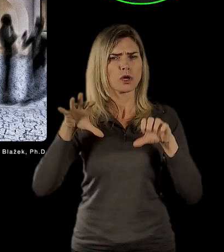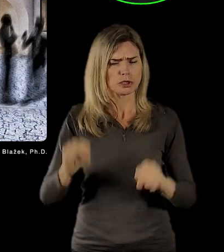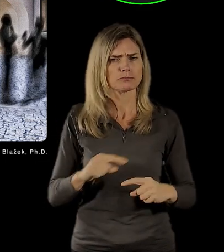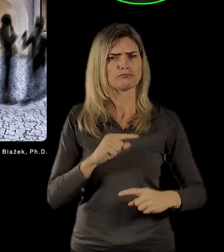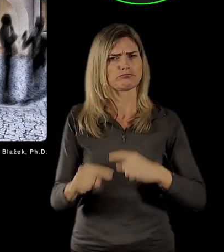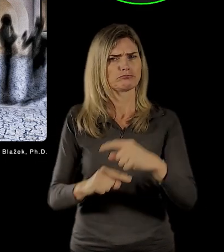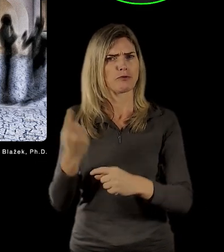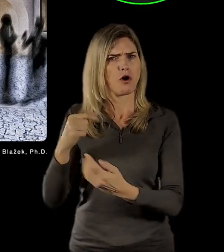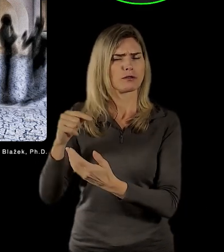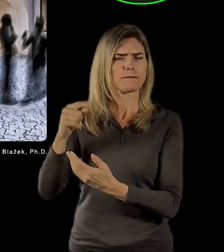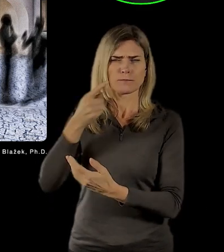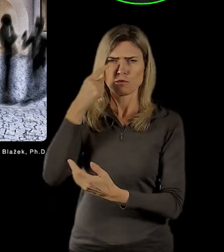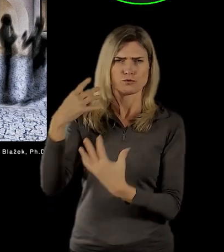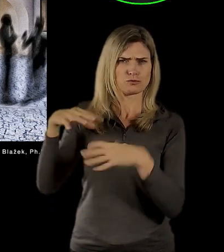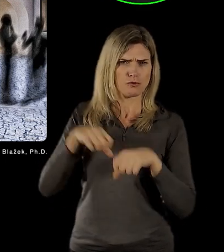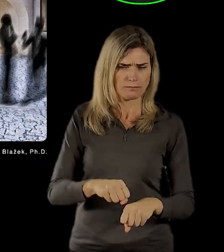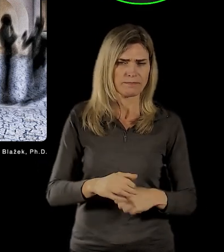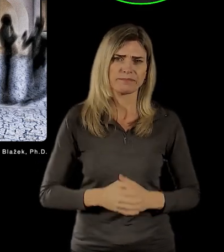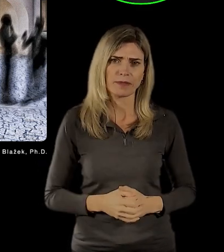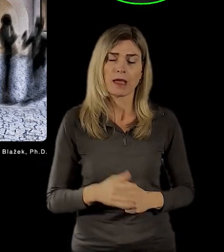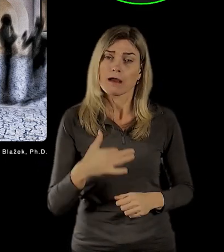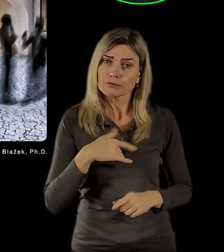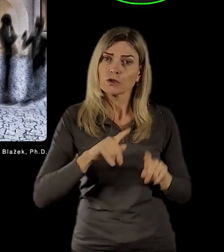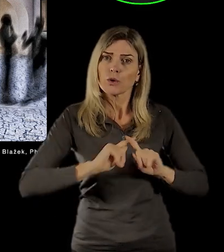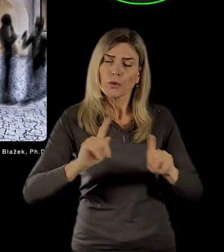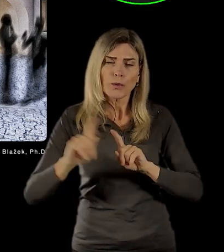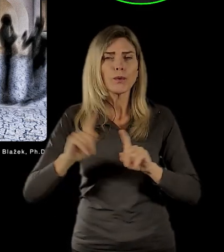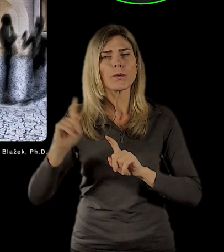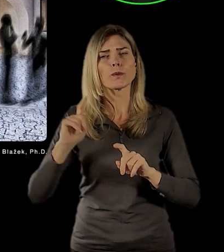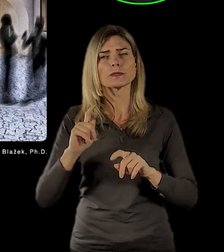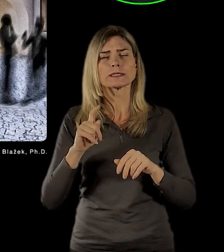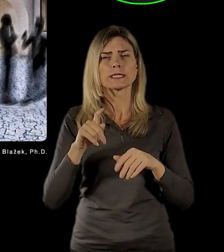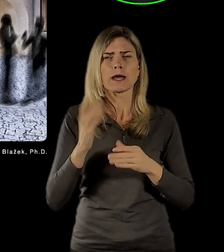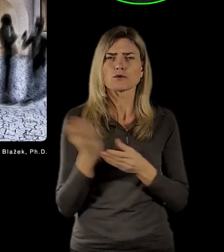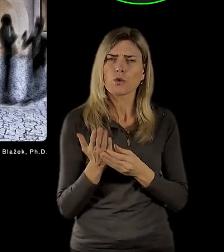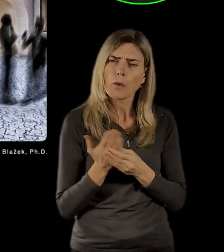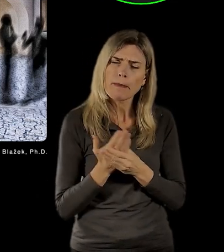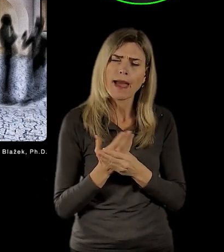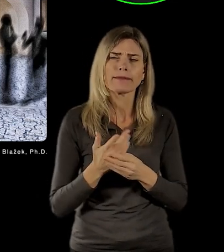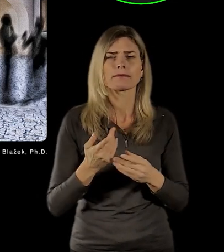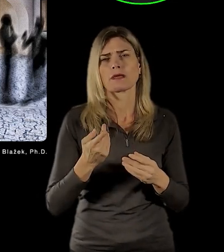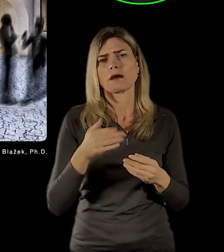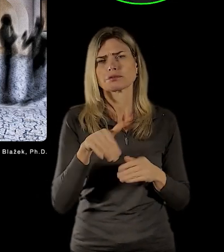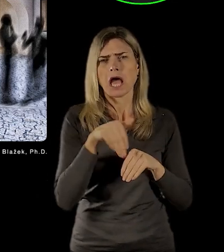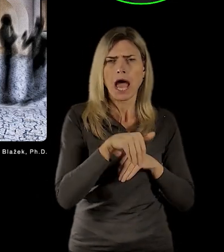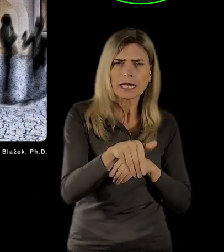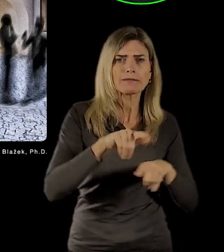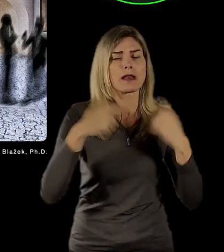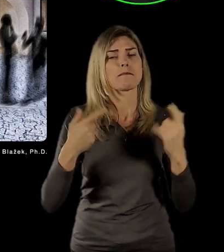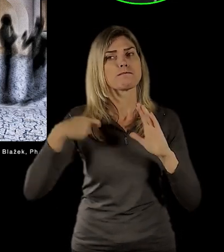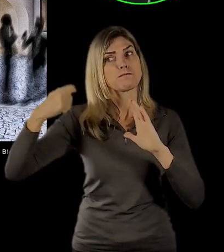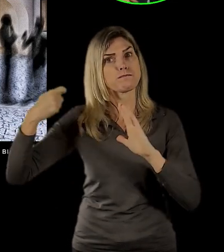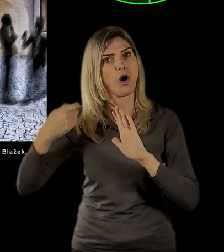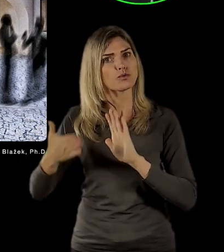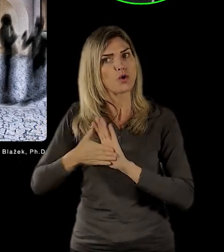celou řadu už nalezených ať už archivních dokumentů nebo filmových záběrů, fotografií i